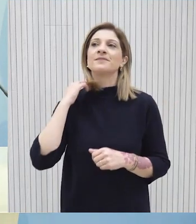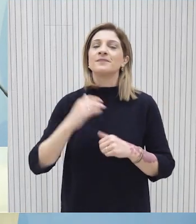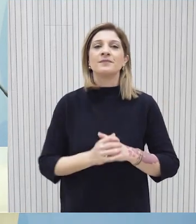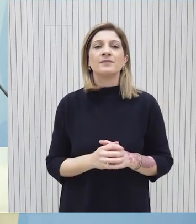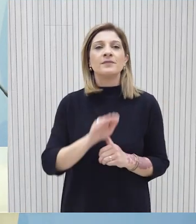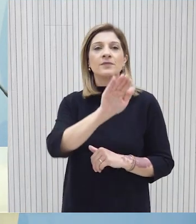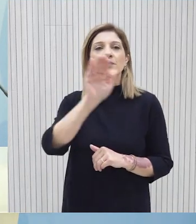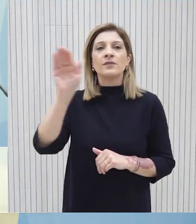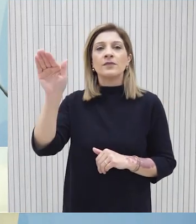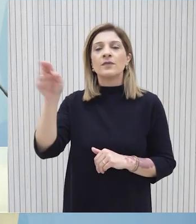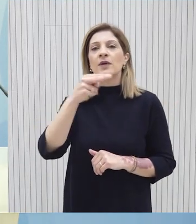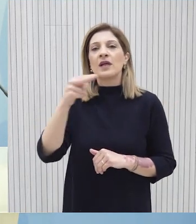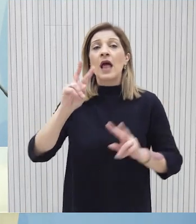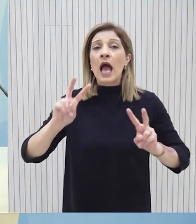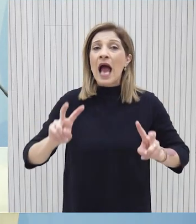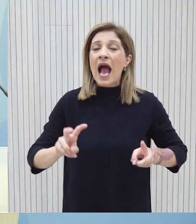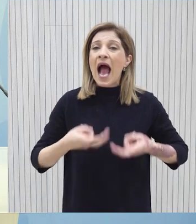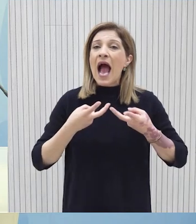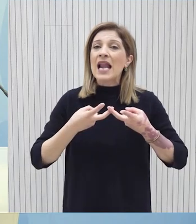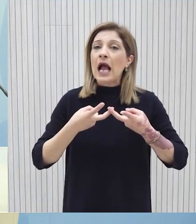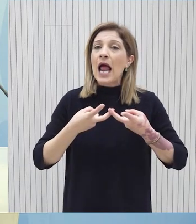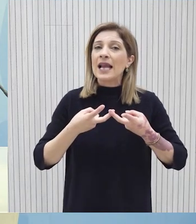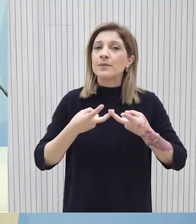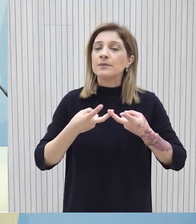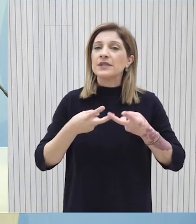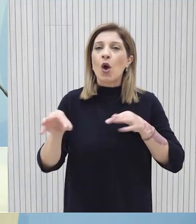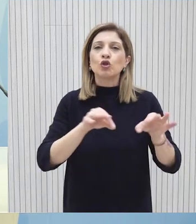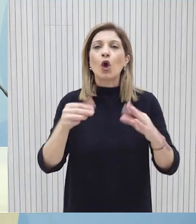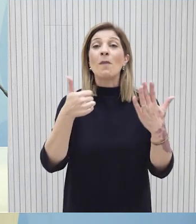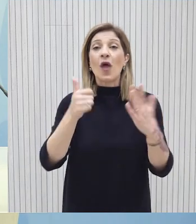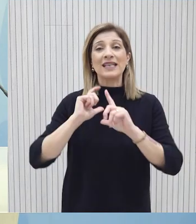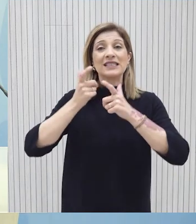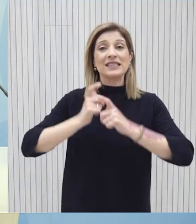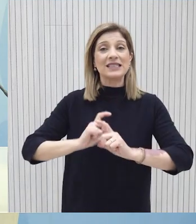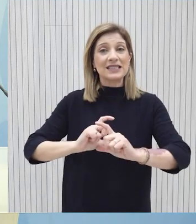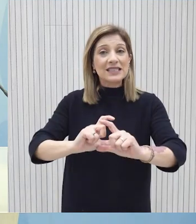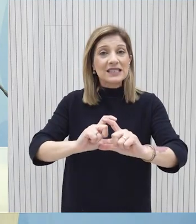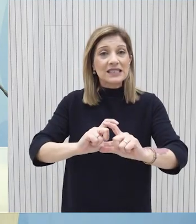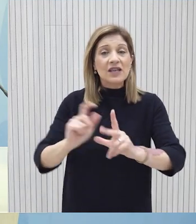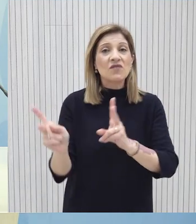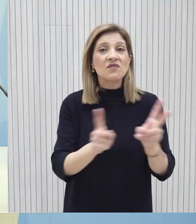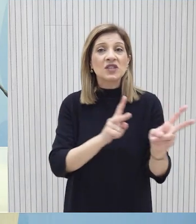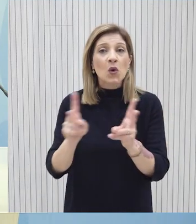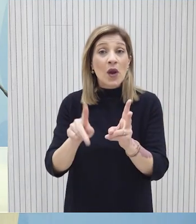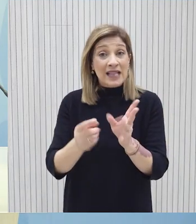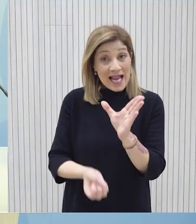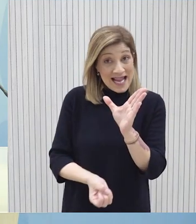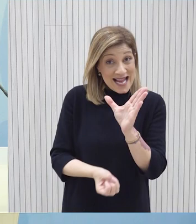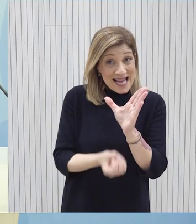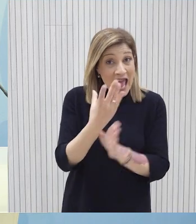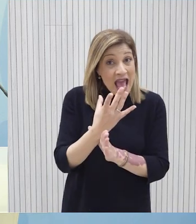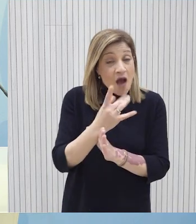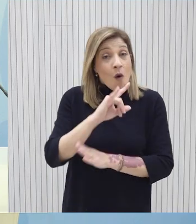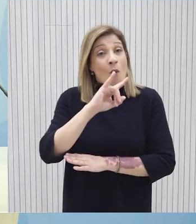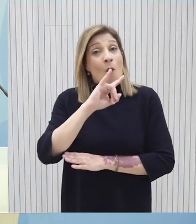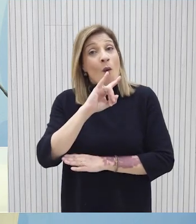Κύριε Πρόεδρε, σε ό,τι αφορά την ανακάλυψη τη νέα νηστοδεμάχι μιλούμε για νέα ανακάλυψη ή πρόκειται για